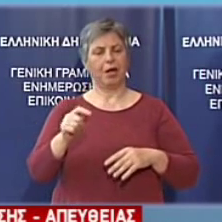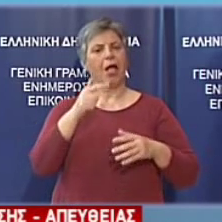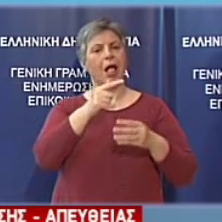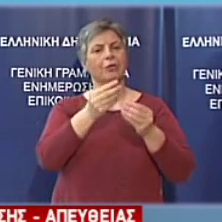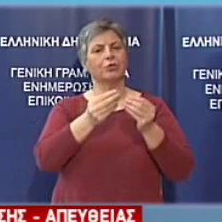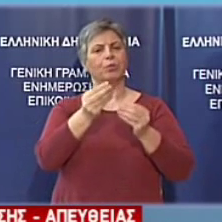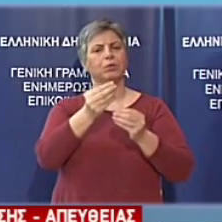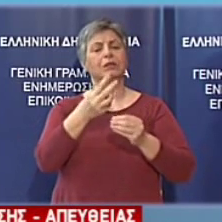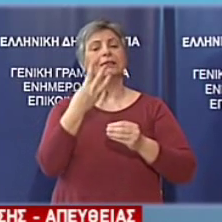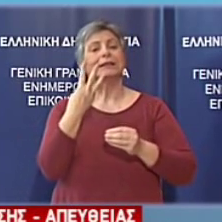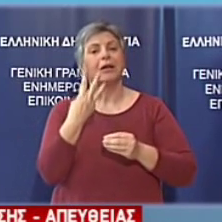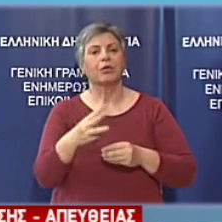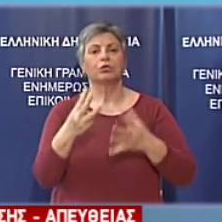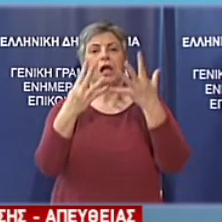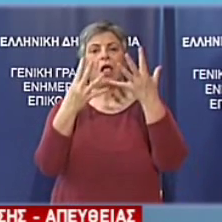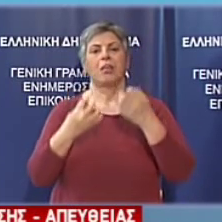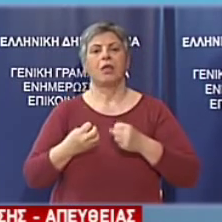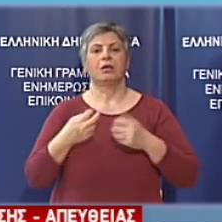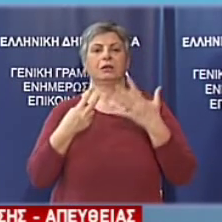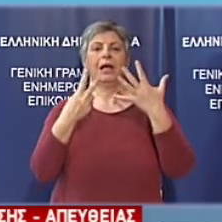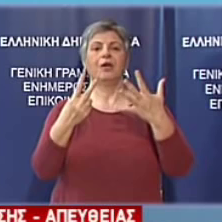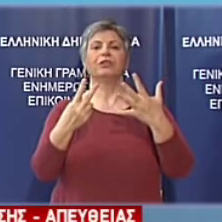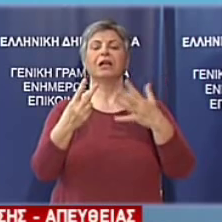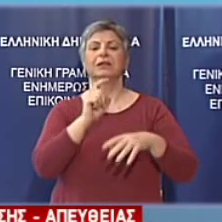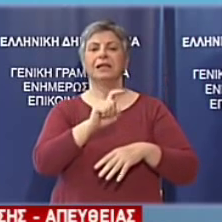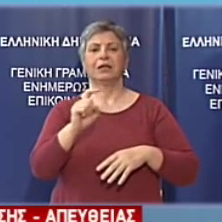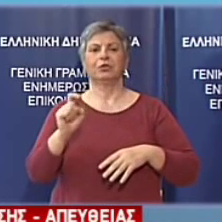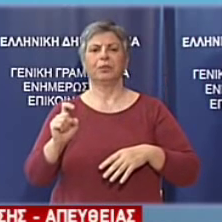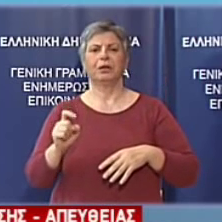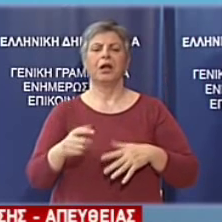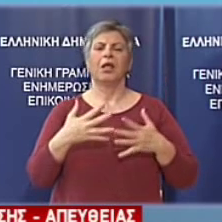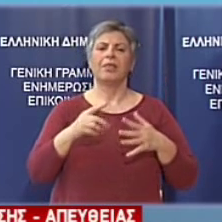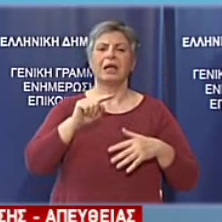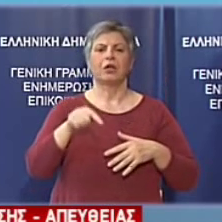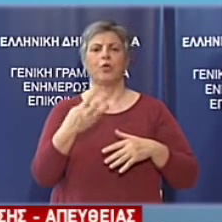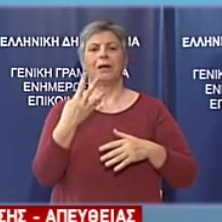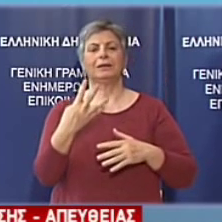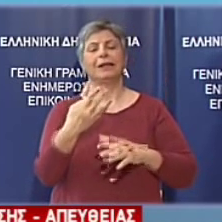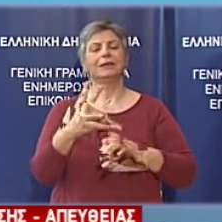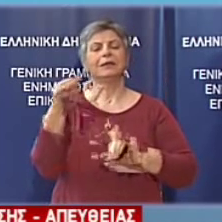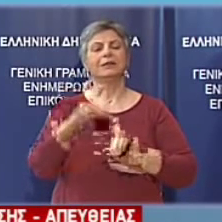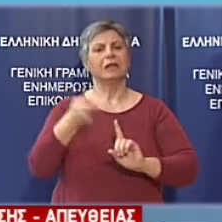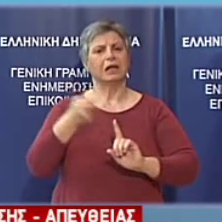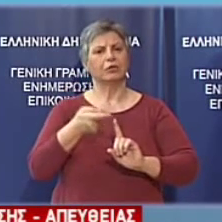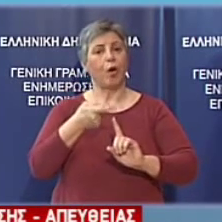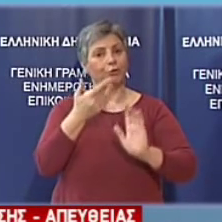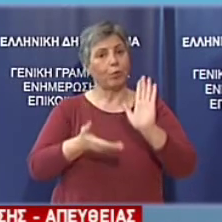κατά 397 εκατομμύρια ή 10,4% του έναντι του στόχου.